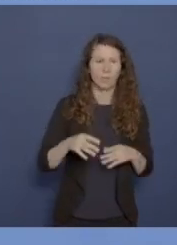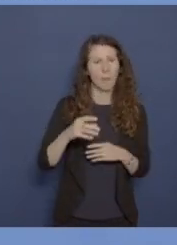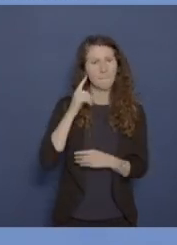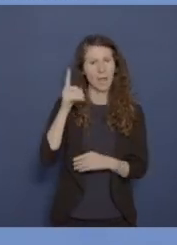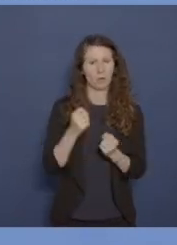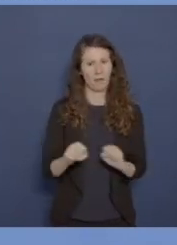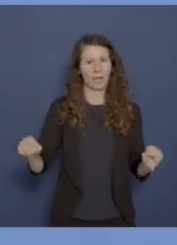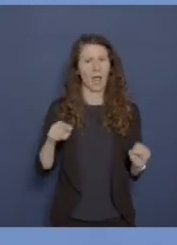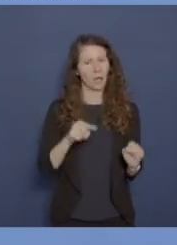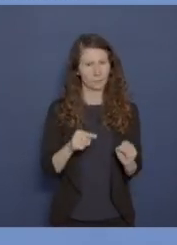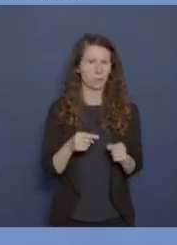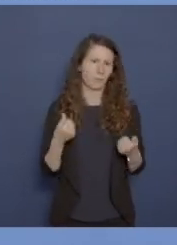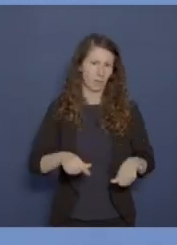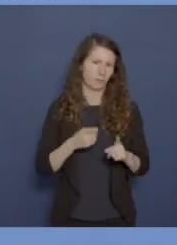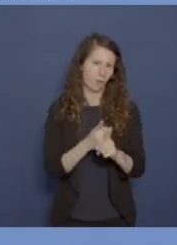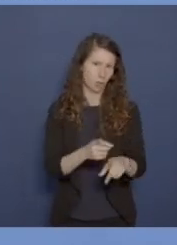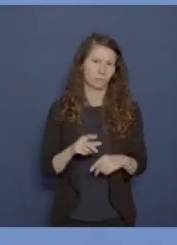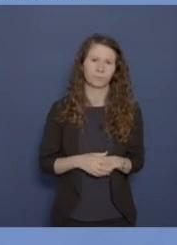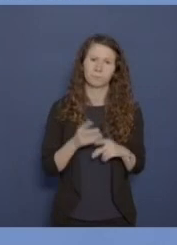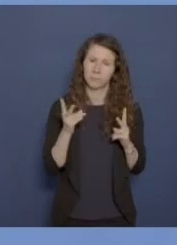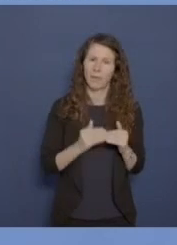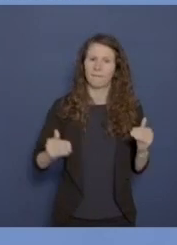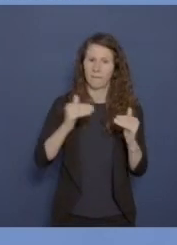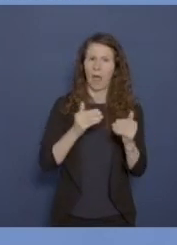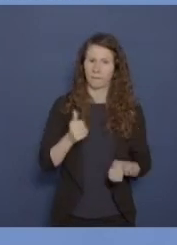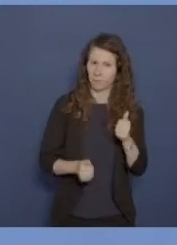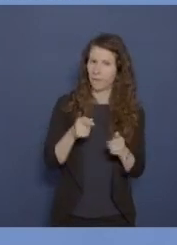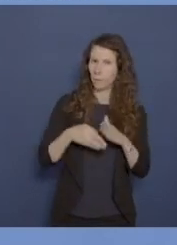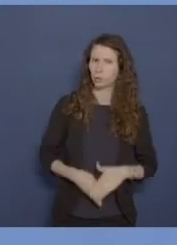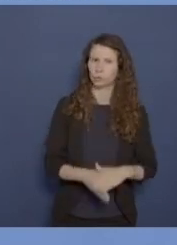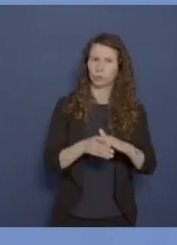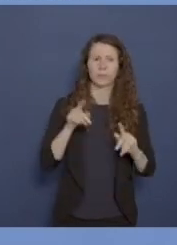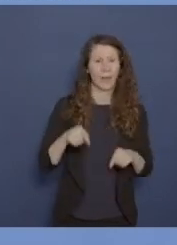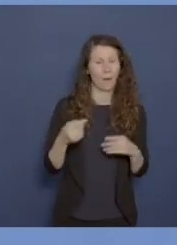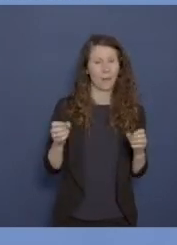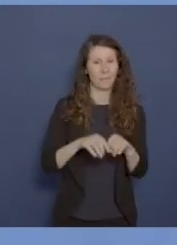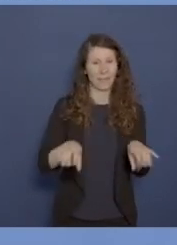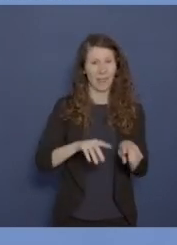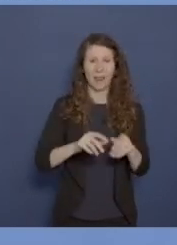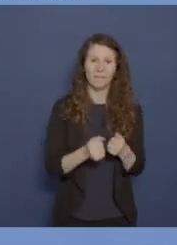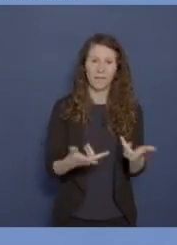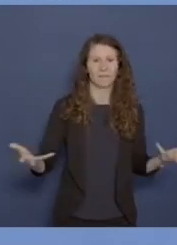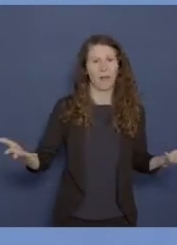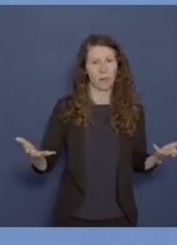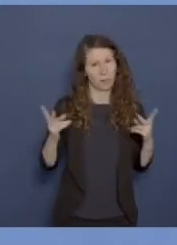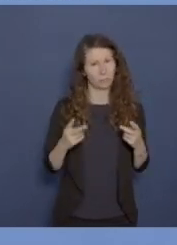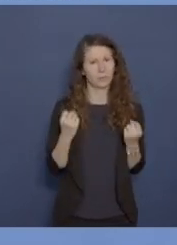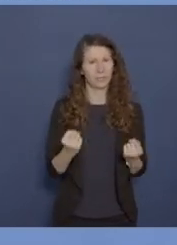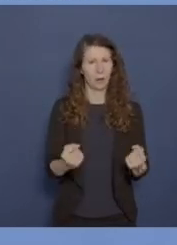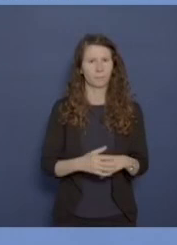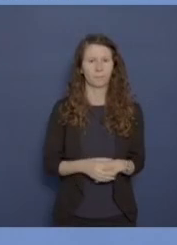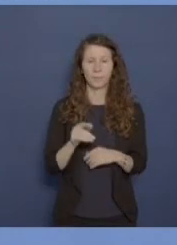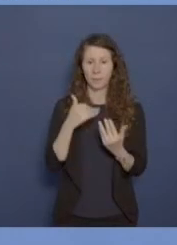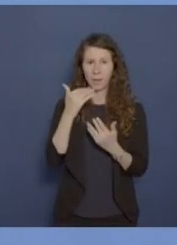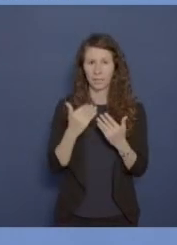verpflichtet ist, die einen fairen Wettbewerb unterstützt und die die Vielfalt der Medien sichert. Im Fokus dieses Berichts